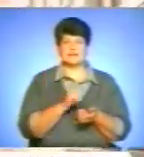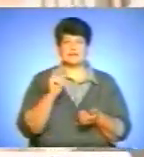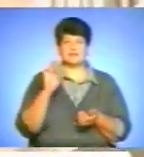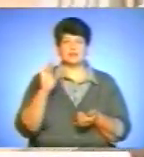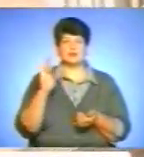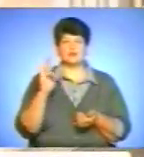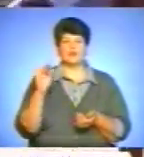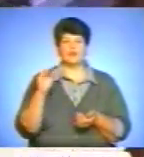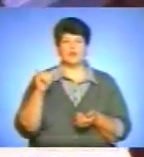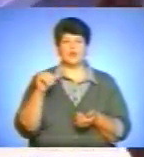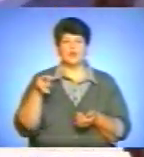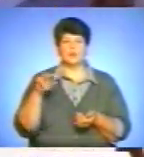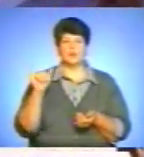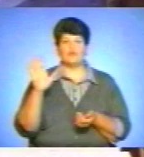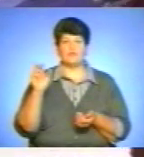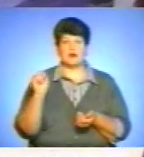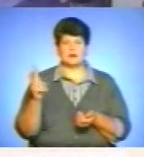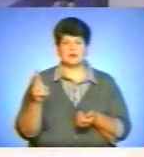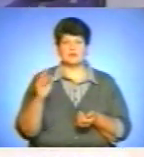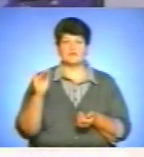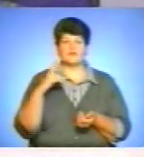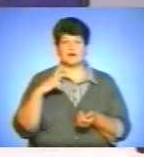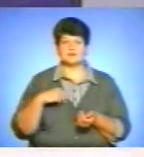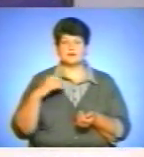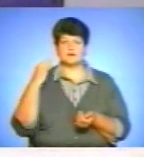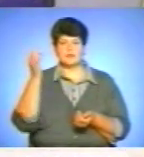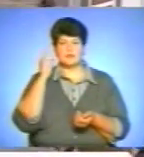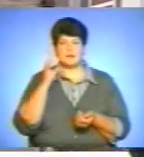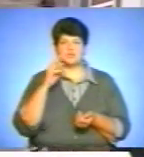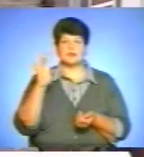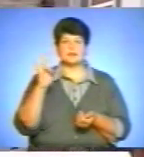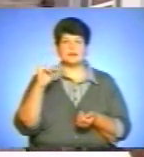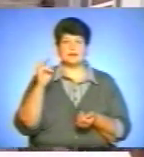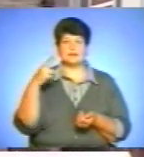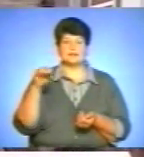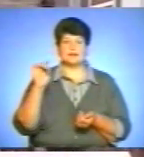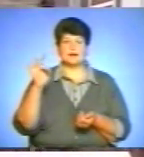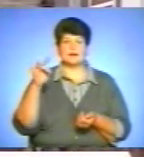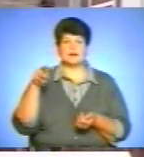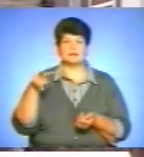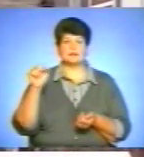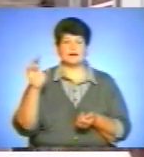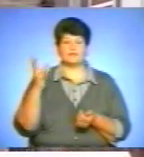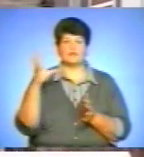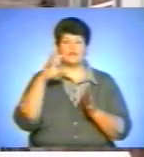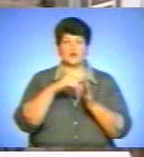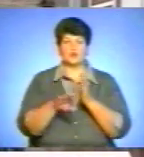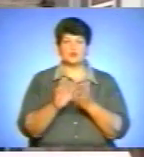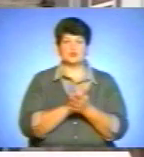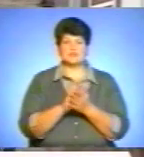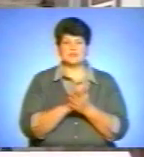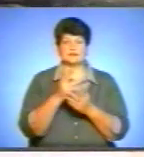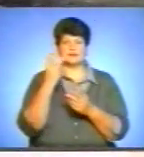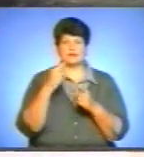Нідерланди, «Луарикс» Німеччина, «Інтаза» Франція. До складу цих вакцин входить поверхневі очищені антигени вірусів грипу трьох